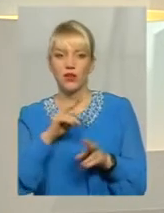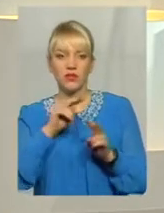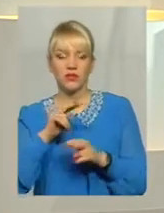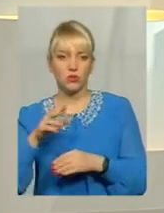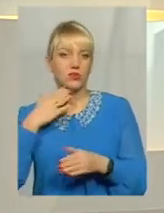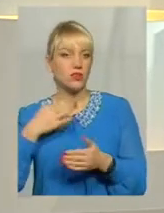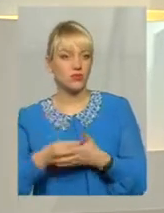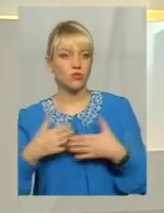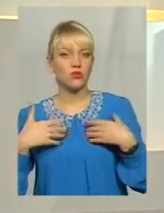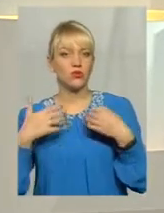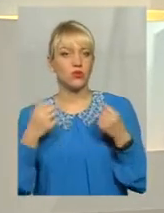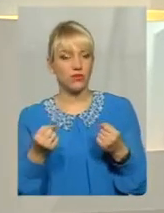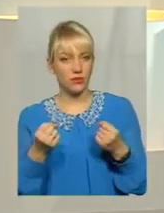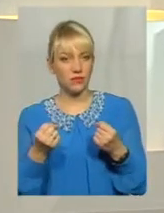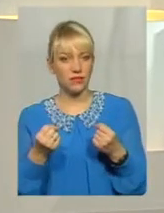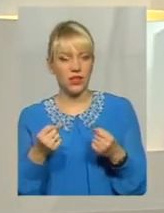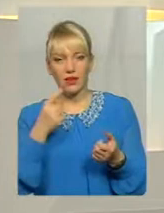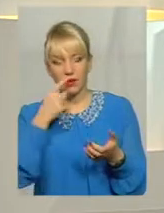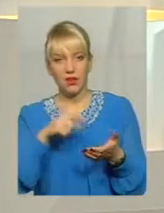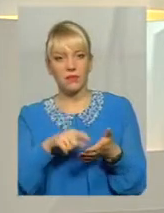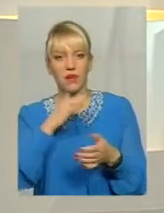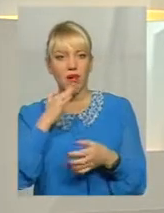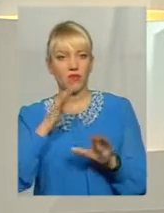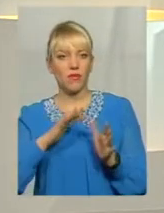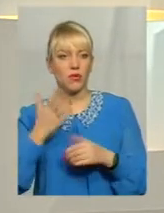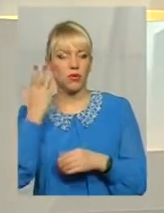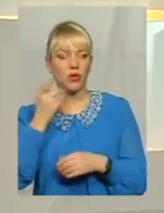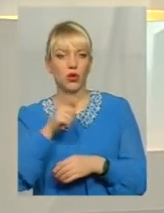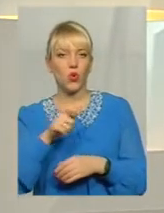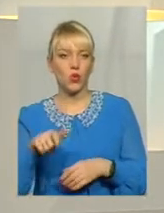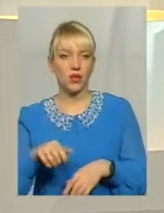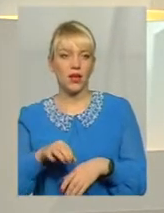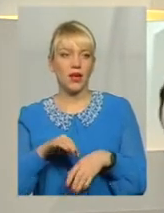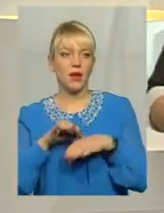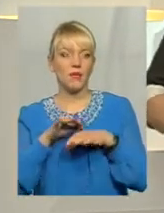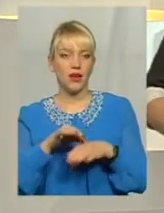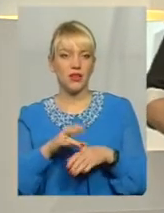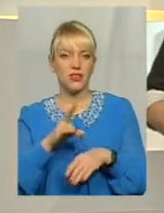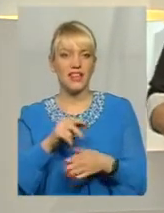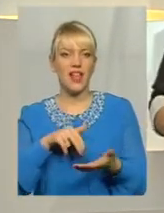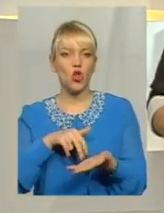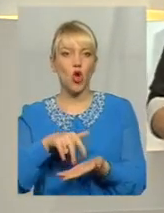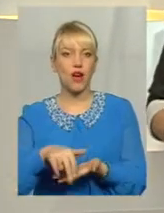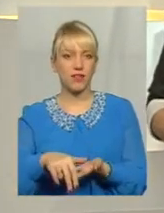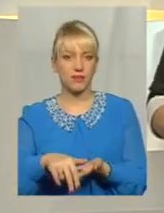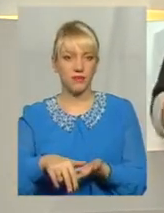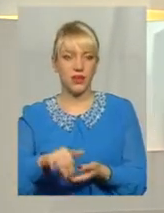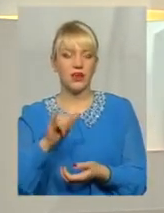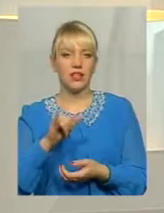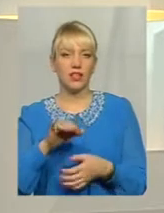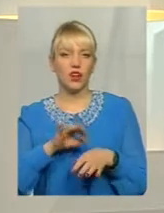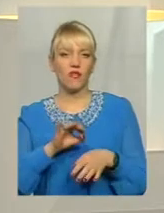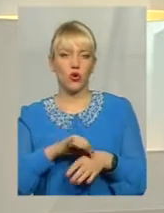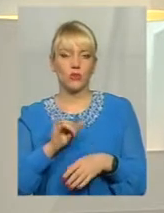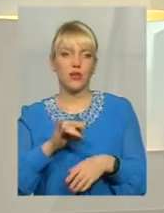своїм здоров'ям, трапляється дуже багато випадків, коли люди переносять на ногах і хвороби, і,